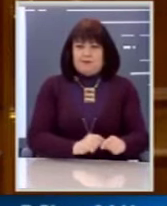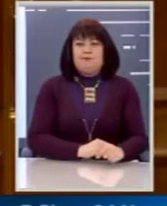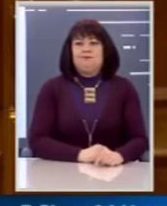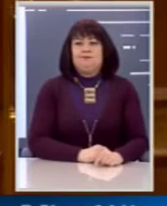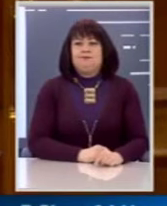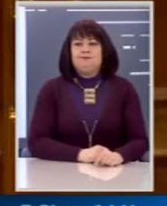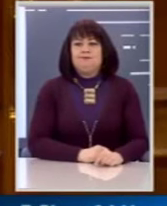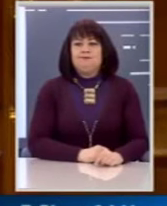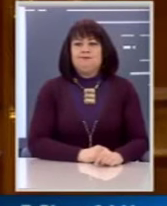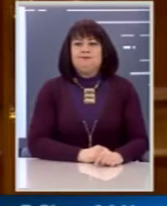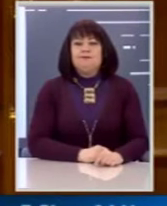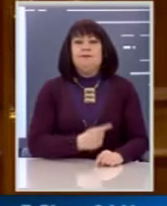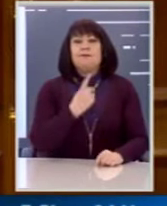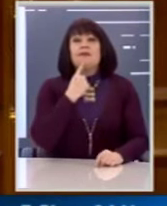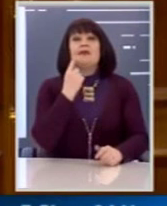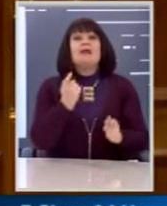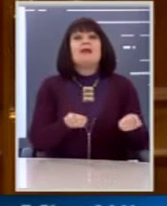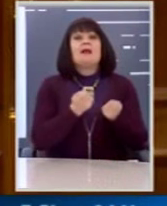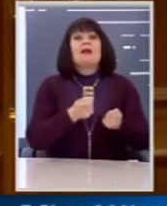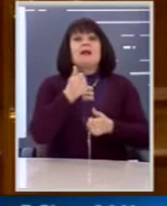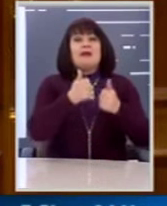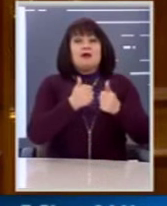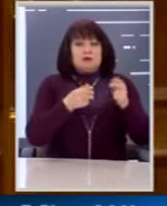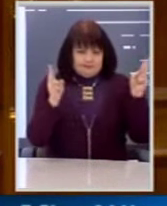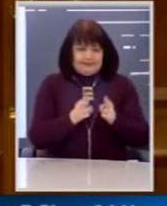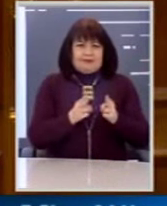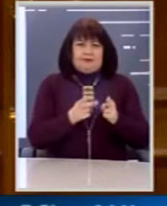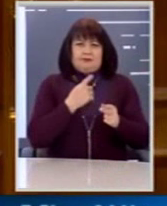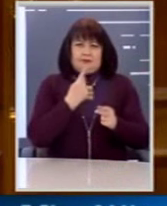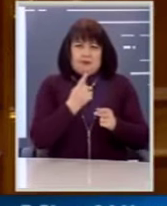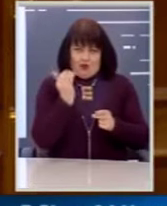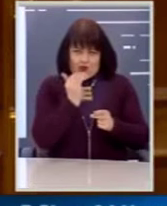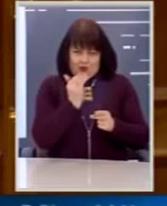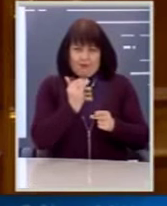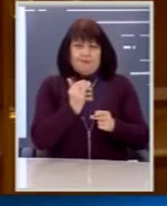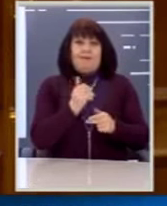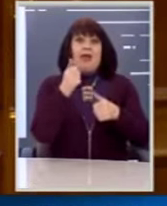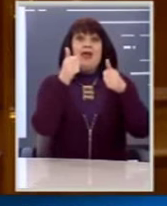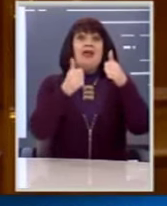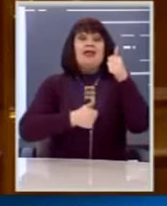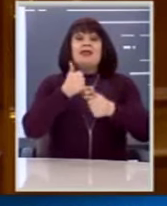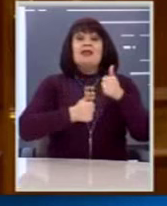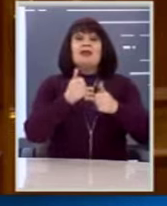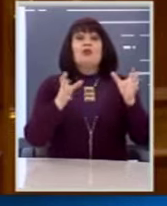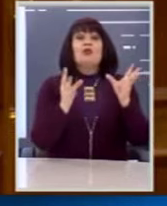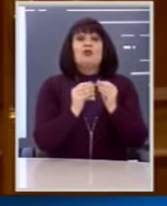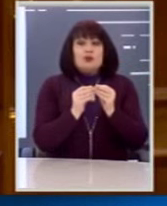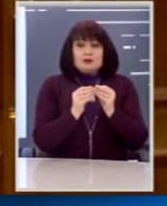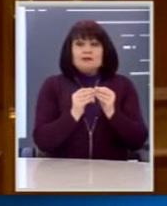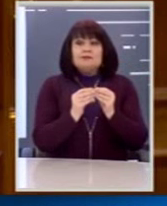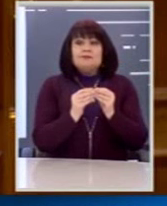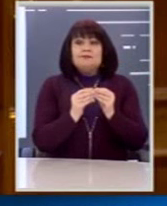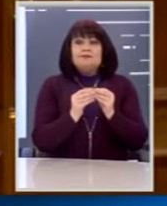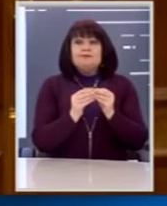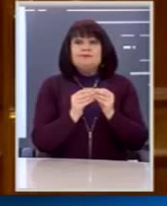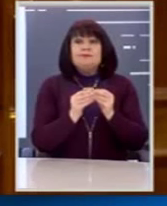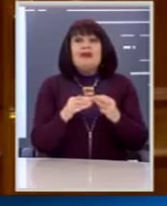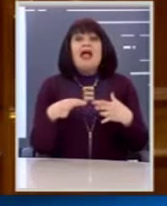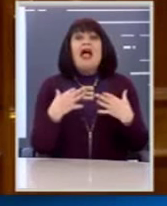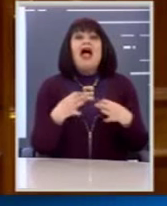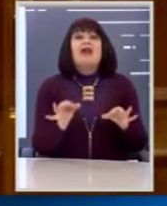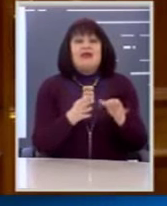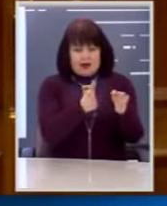προκηρύξαμε το διαγωνισμό, τα λέω πολύ γρήγορα, προκηρύξαμε το διαγωνισμό για την κάλυψη των κενών